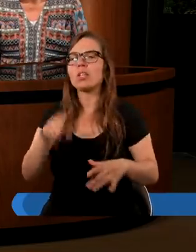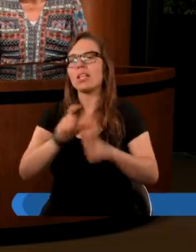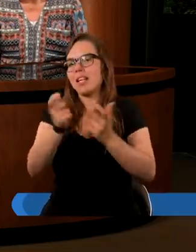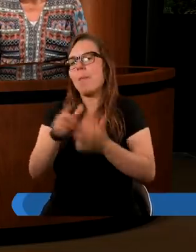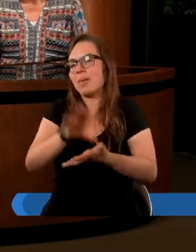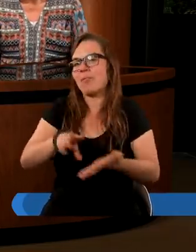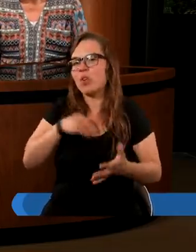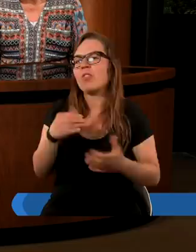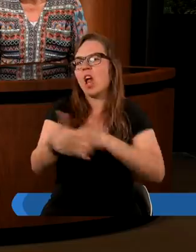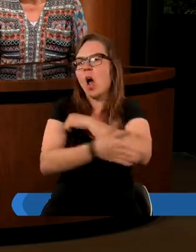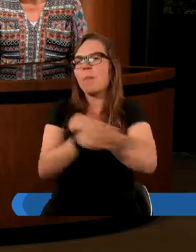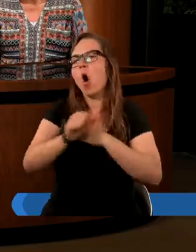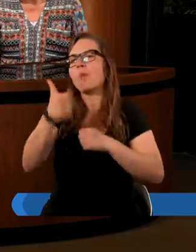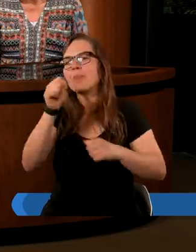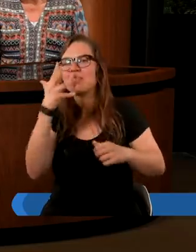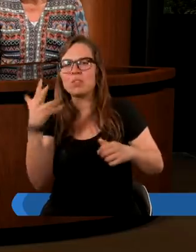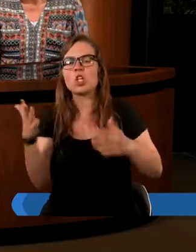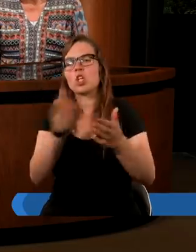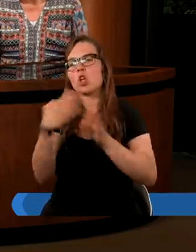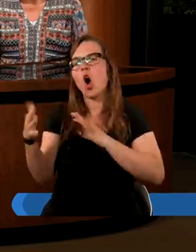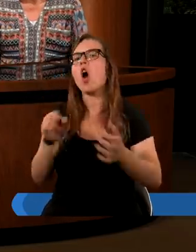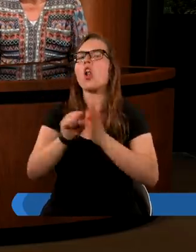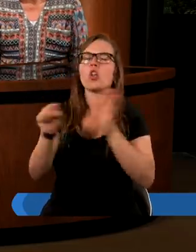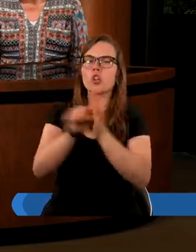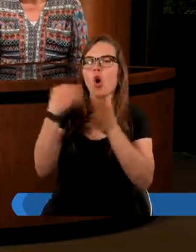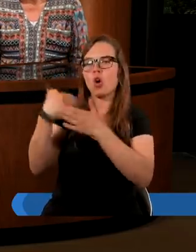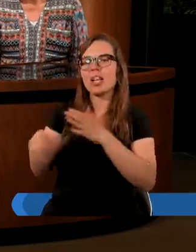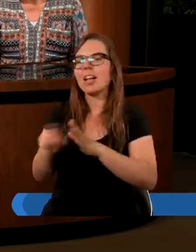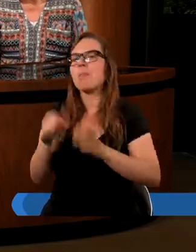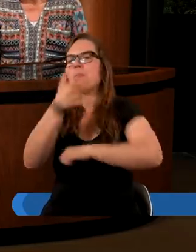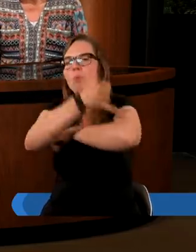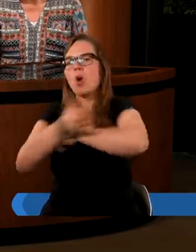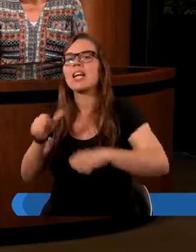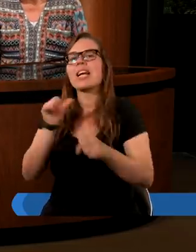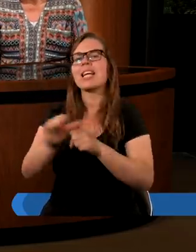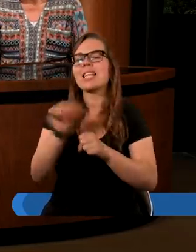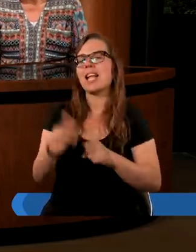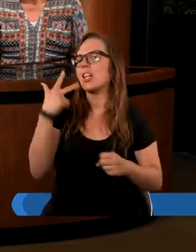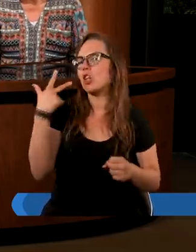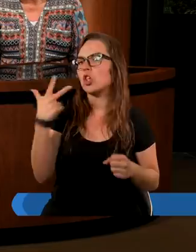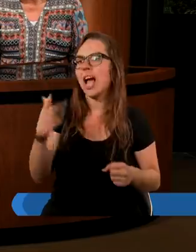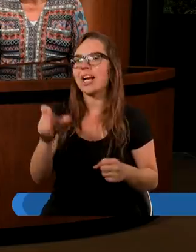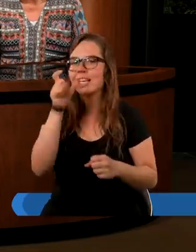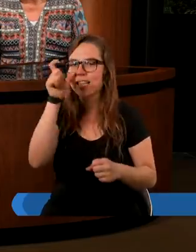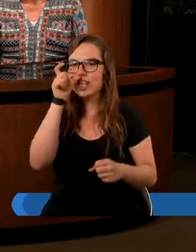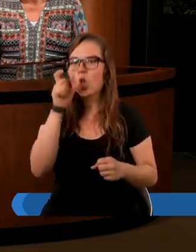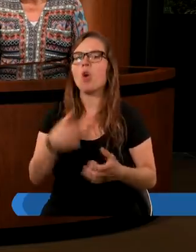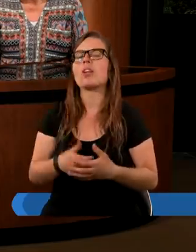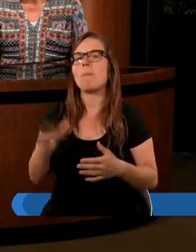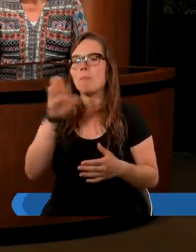cała Biblia od pierwszych stronic aż do ostatnich podkreśla istnienie tych trzech istot